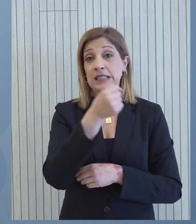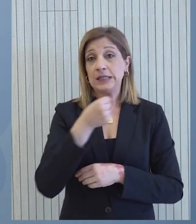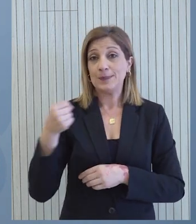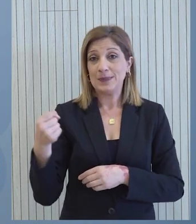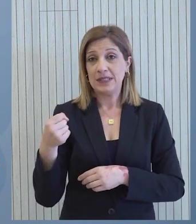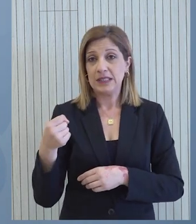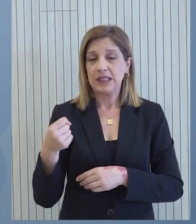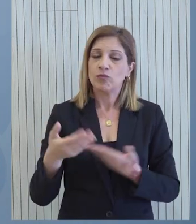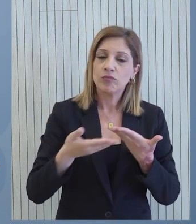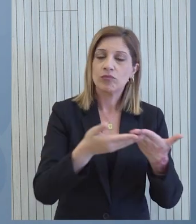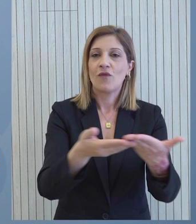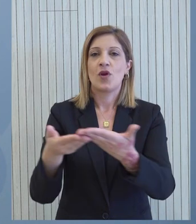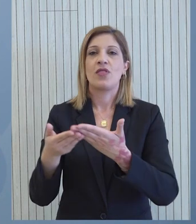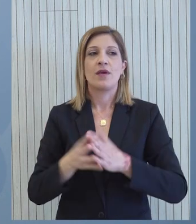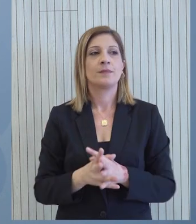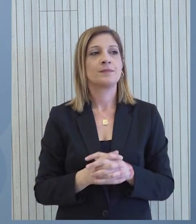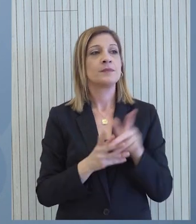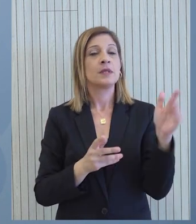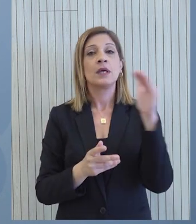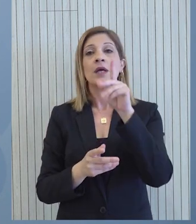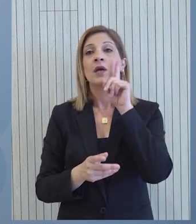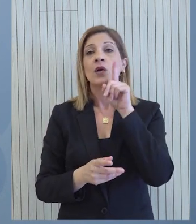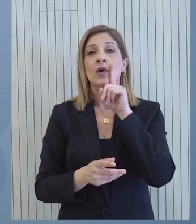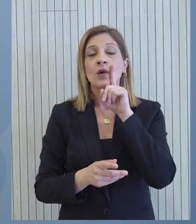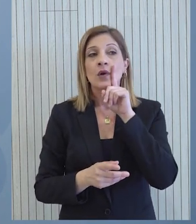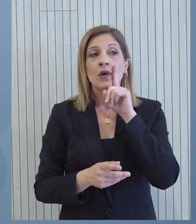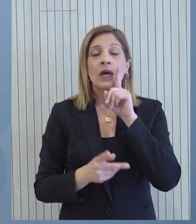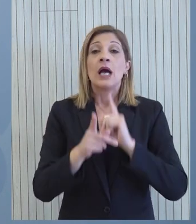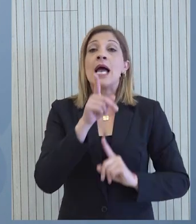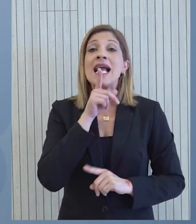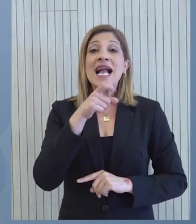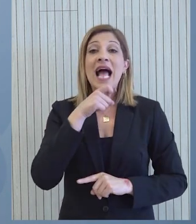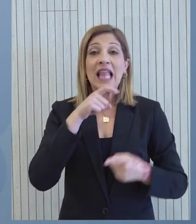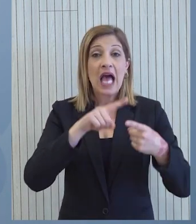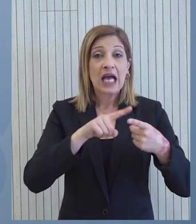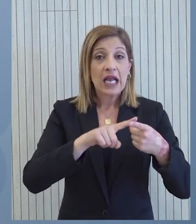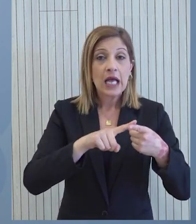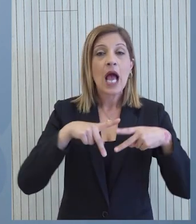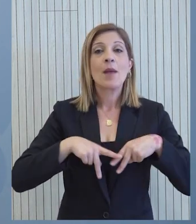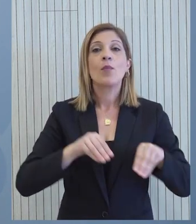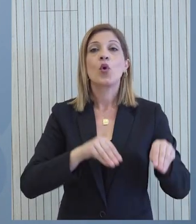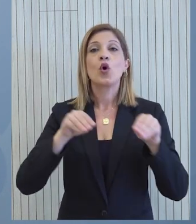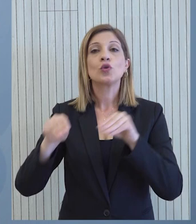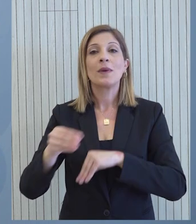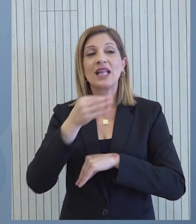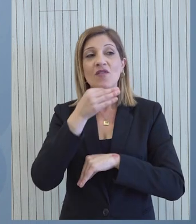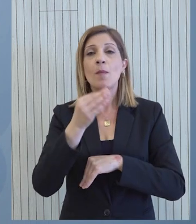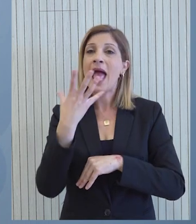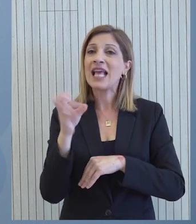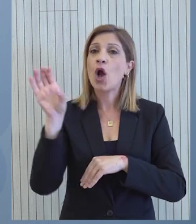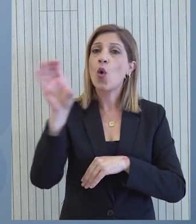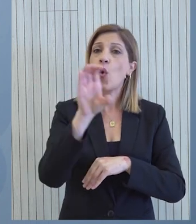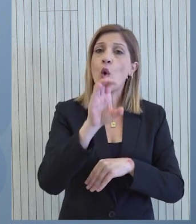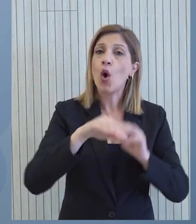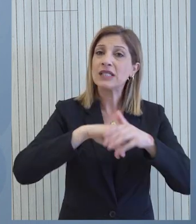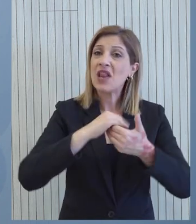και να σταλεί και στον άμαχο πληθυσμό Κύριε Πιδιώτη, πέραν του Κατάρ ο Υπουργός Μεταφορών να κάνει δηλώσεις για ρυθμό χωρών που διαφέρθηκαν